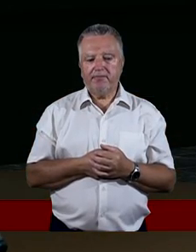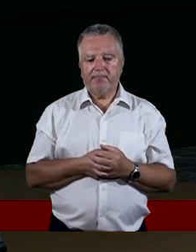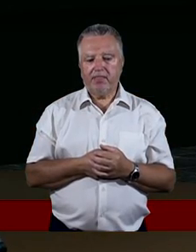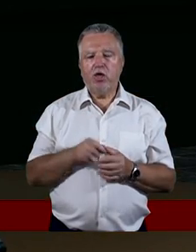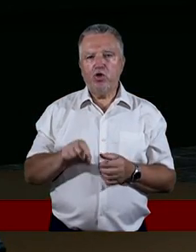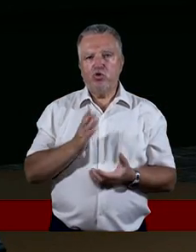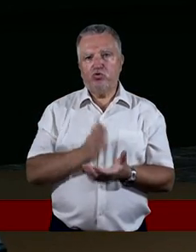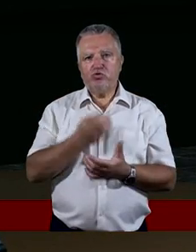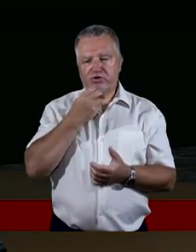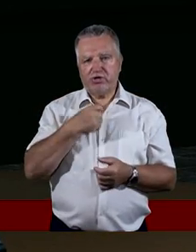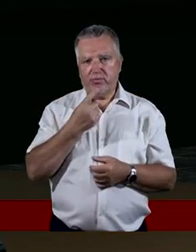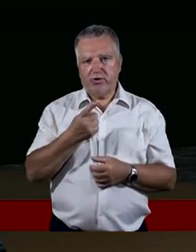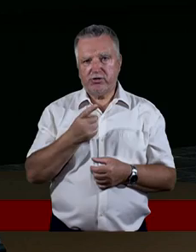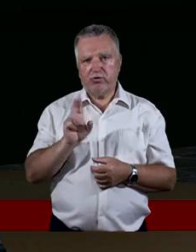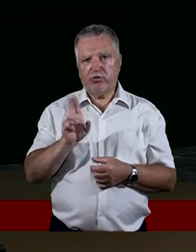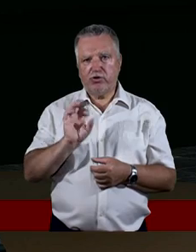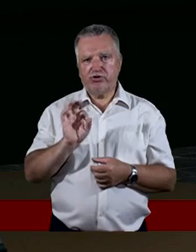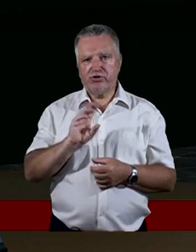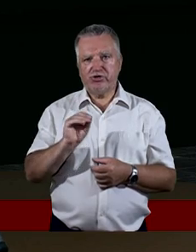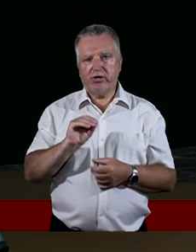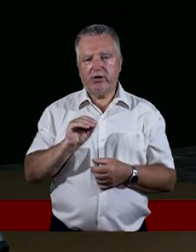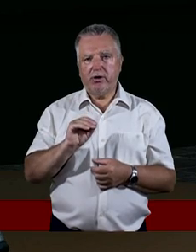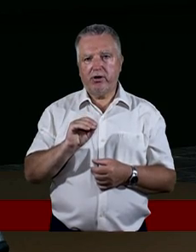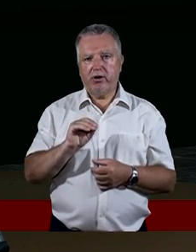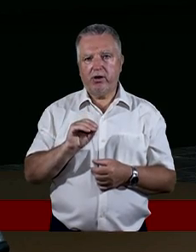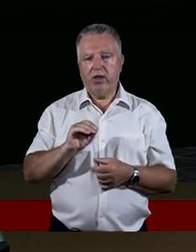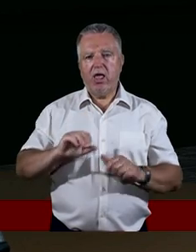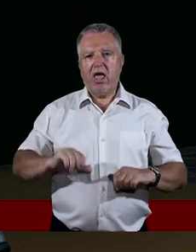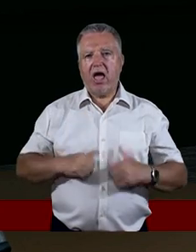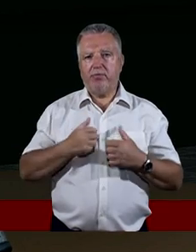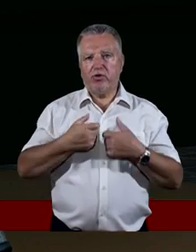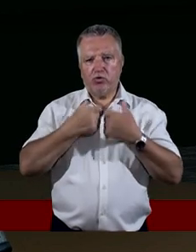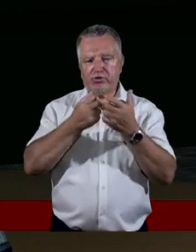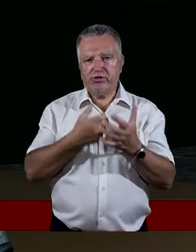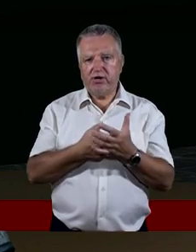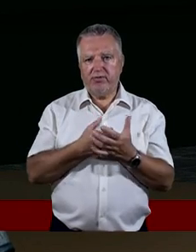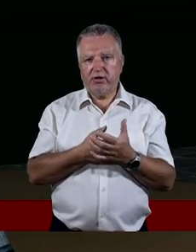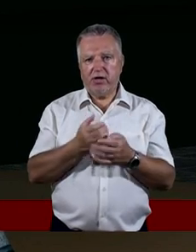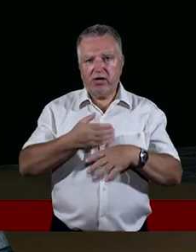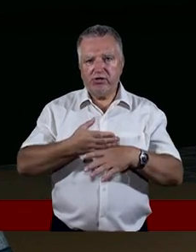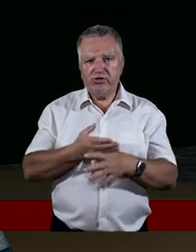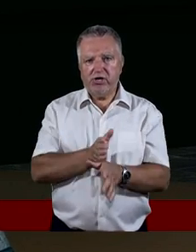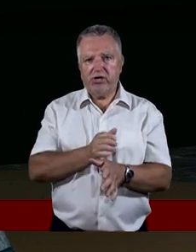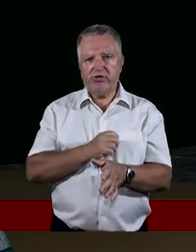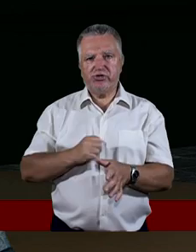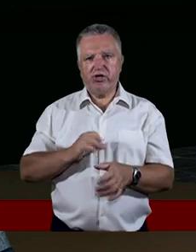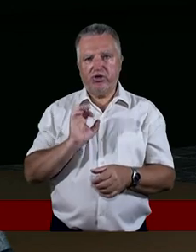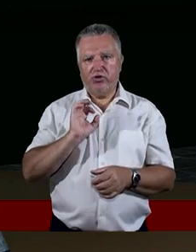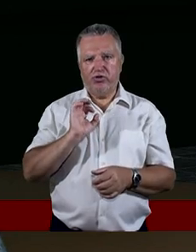Waldemar wcześniej powiedzieli taką fantastyczną myśl, że żeby ewangelizować, żeby dzielić się